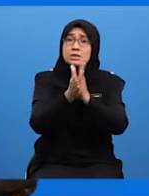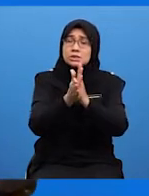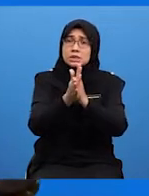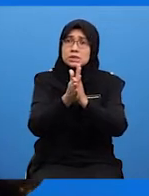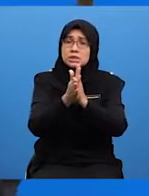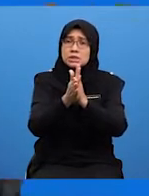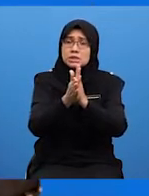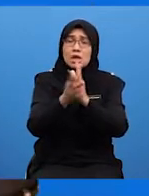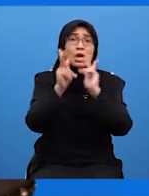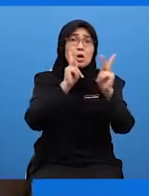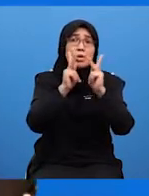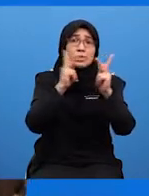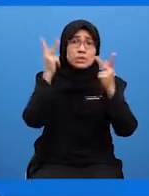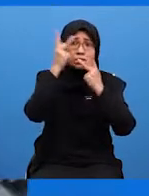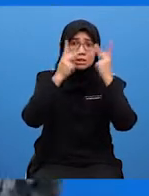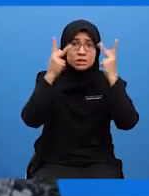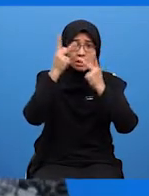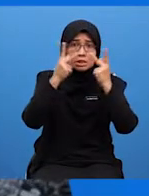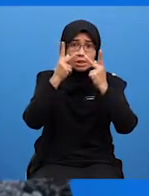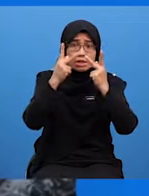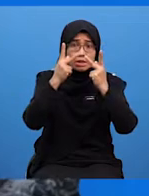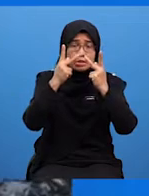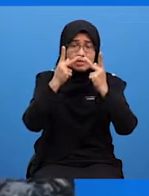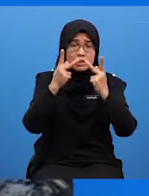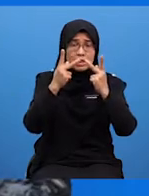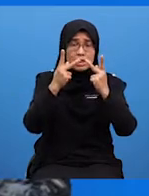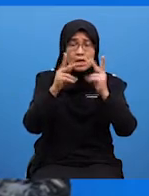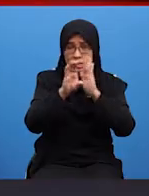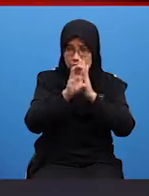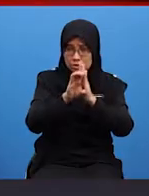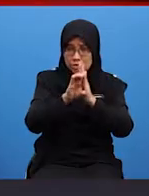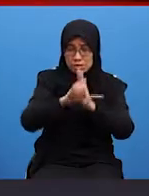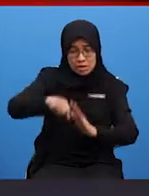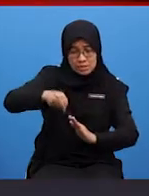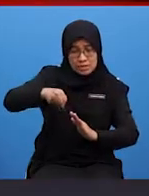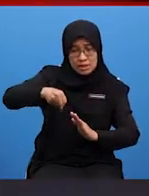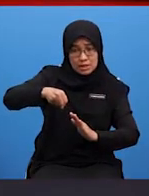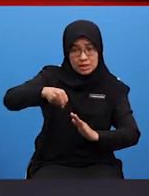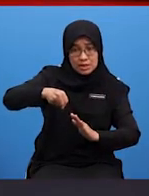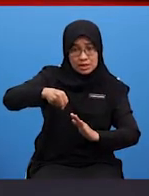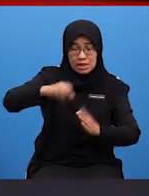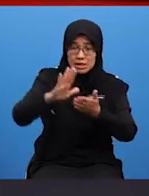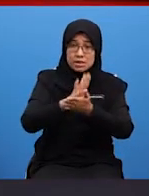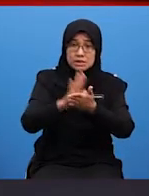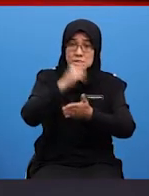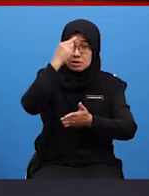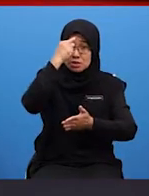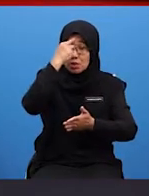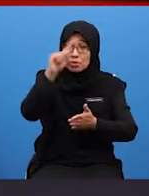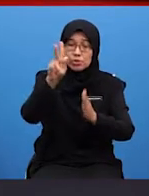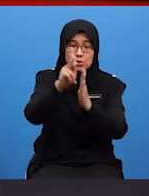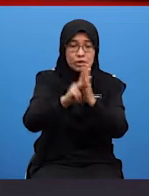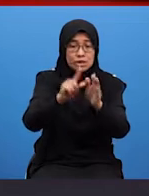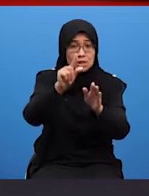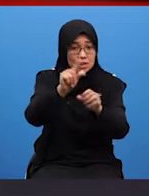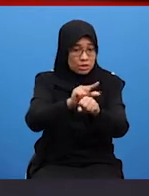kertas dan juga poster bagi kegunaan syarikat pengeluaran capal Oh, tu terbaik, tadi nampak tadi Cikgu Arief bawa beg yang cantik